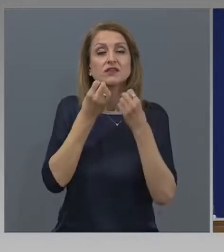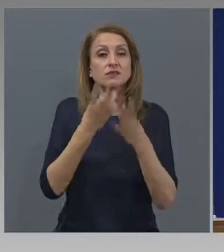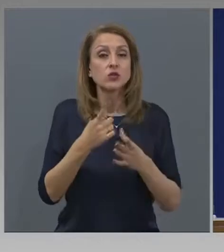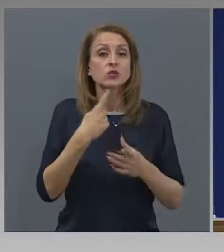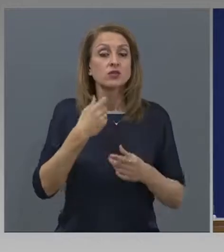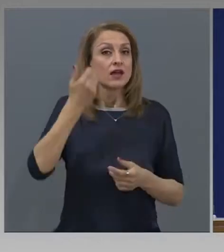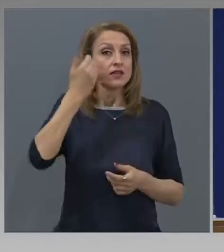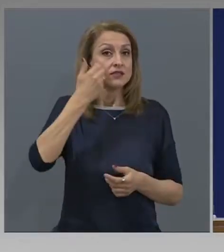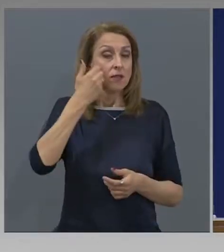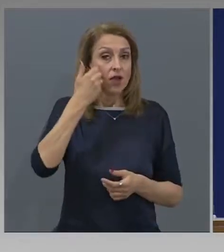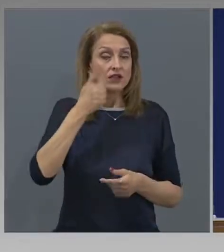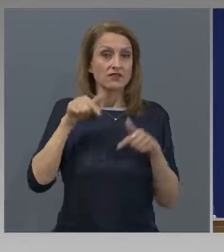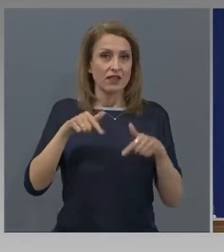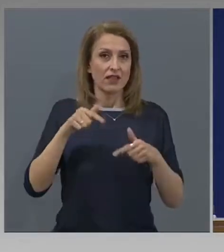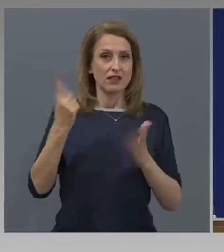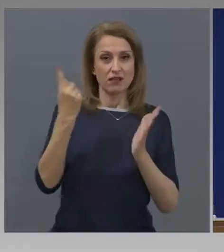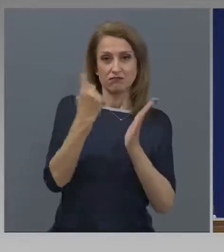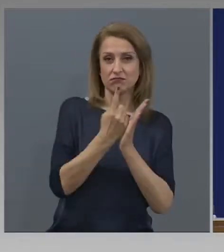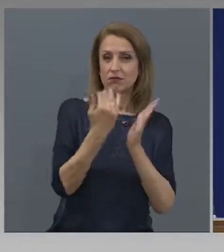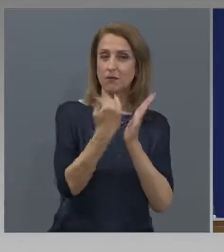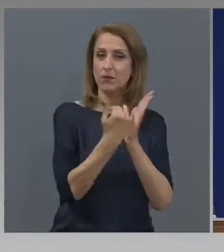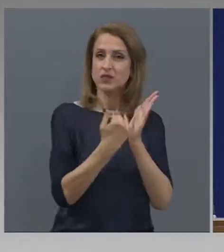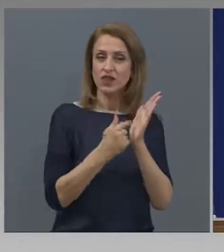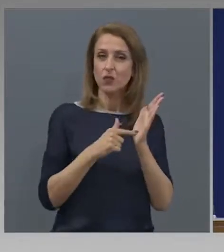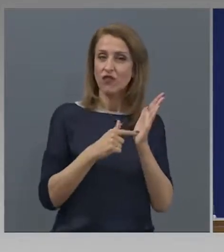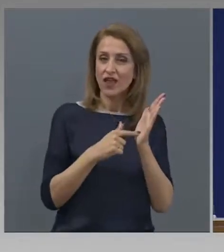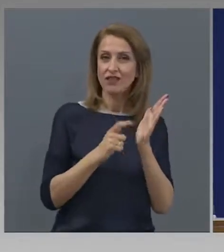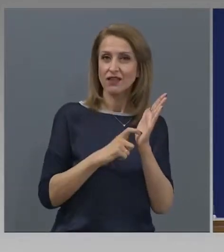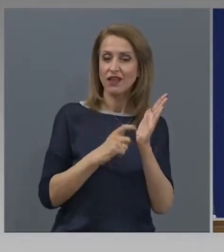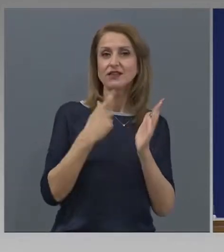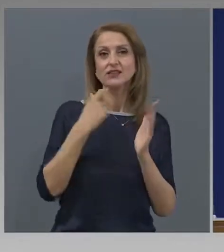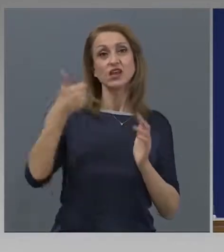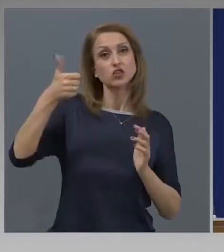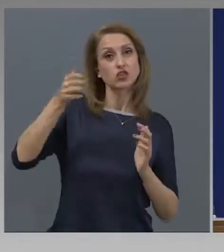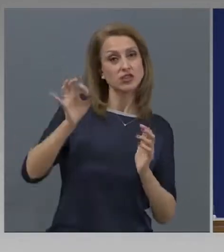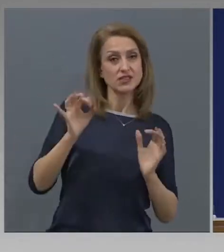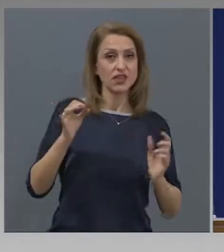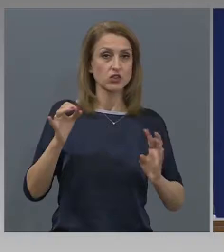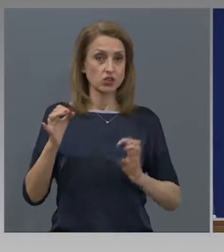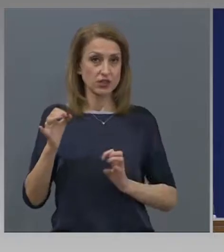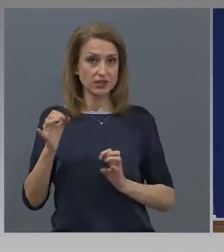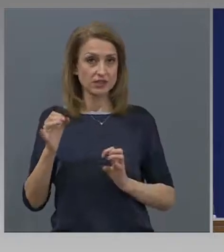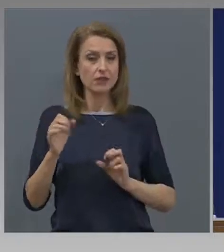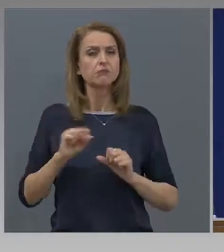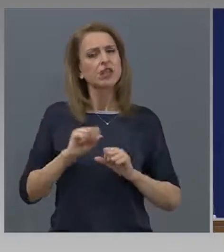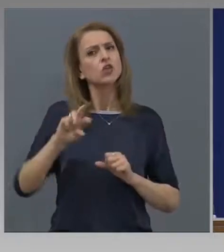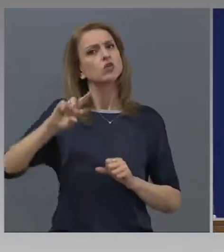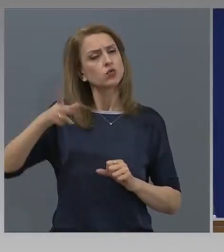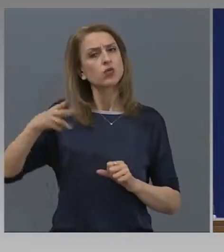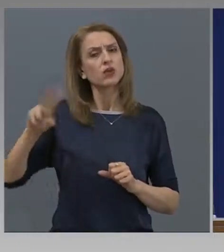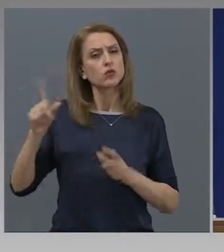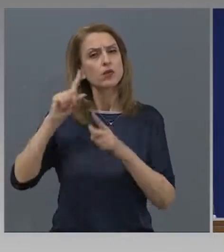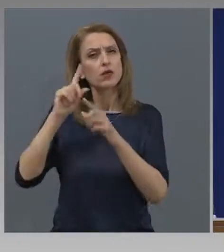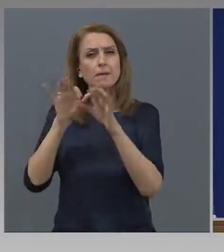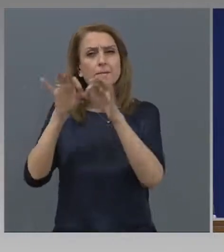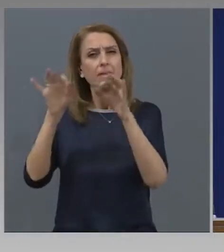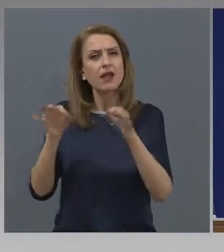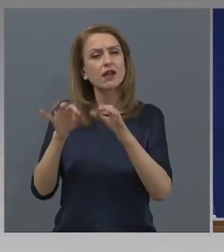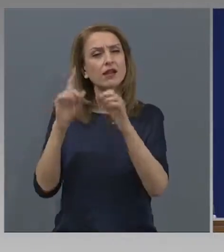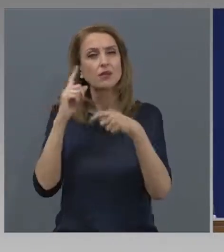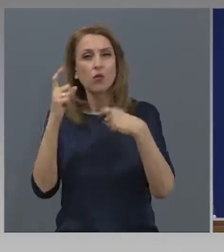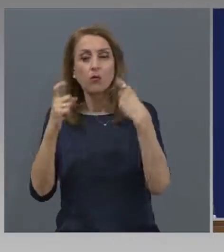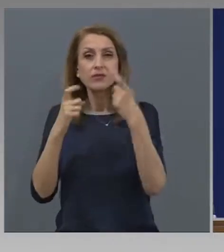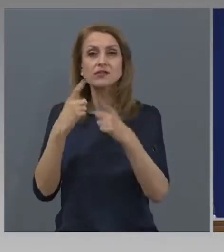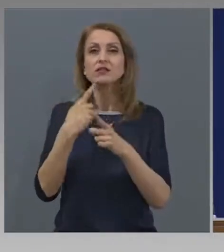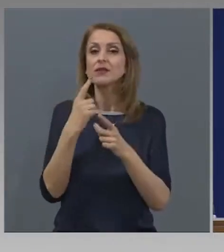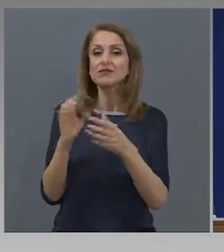за използване на постановлението 60 към 40. Други мерки, които обмисляме, са мерки конкретно свързани с